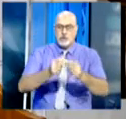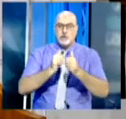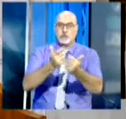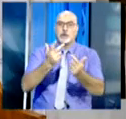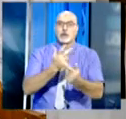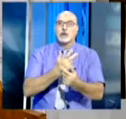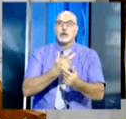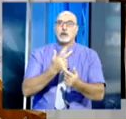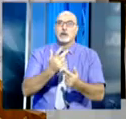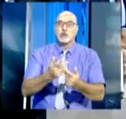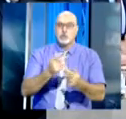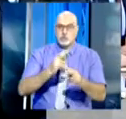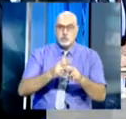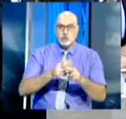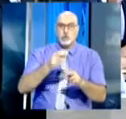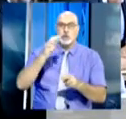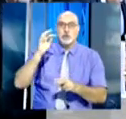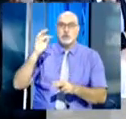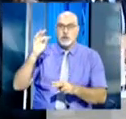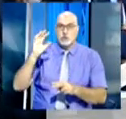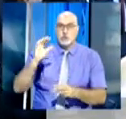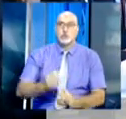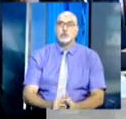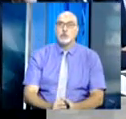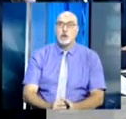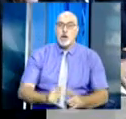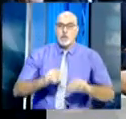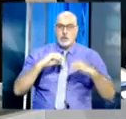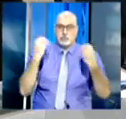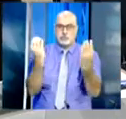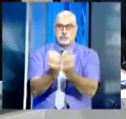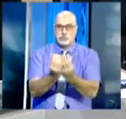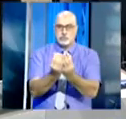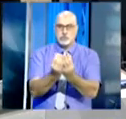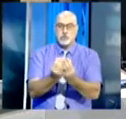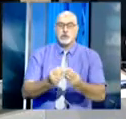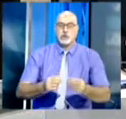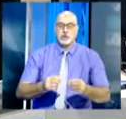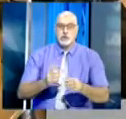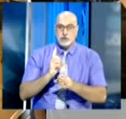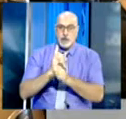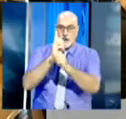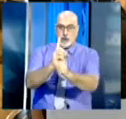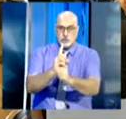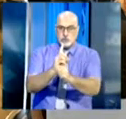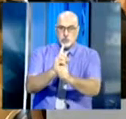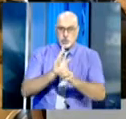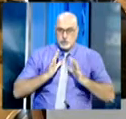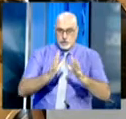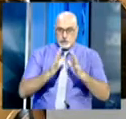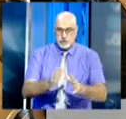المجري بيتر سيارتو لتتوسع بعضها المحادثات إلى جرسة عمل بمشاركة وفدي البلدين